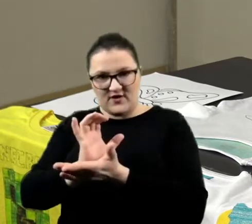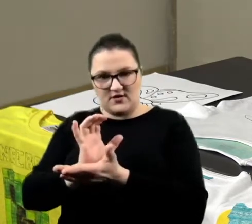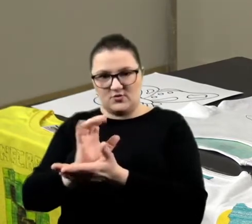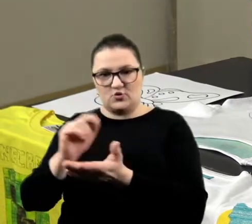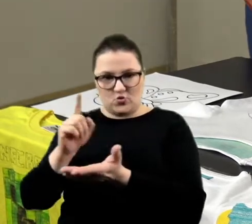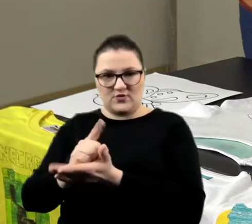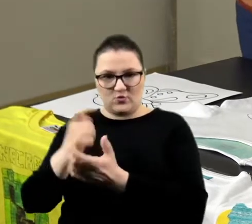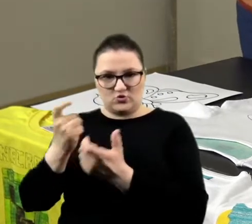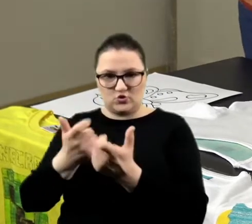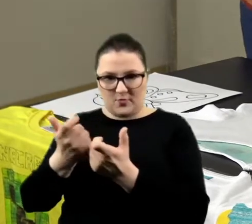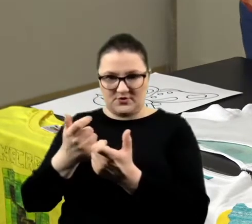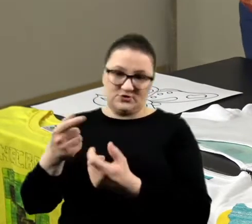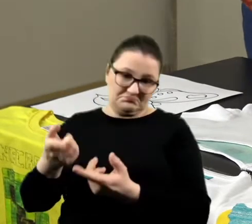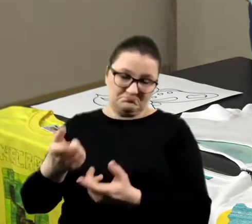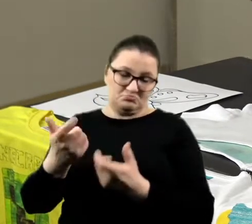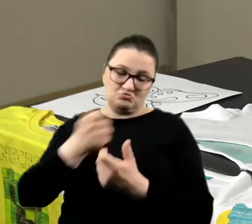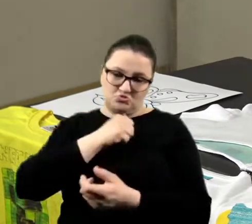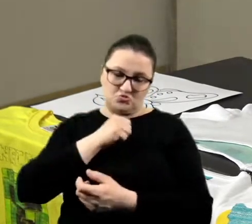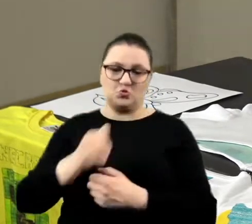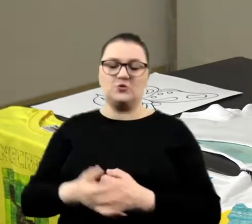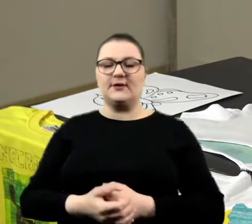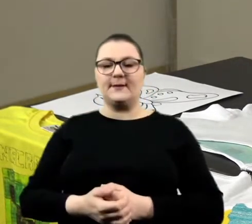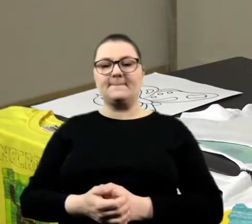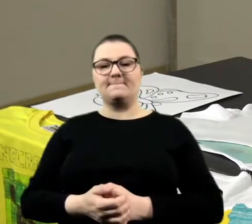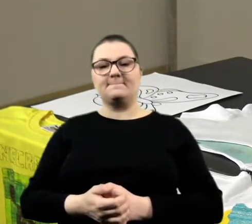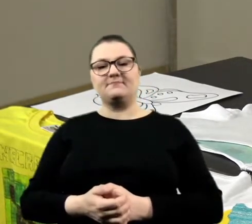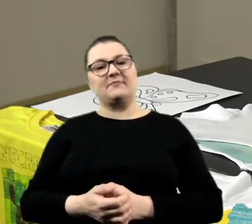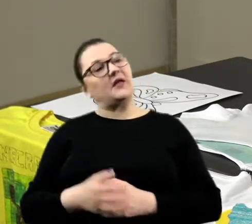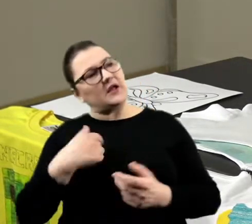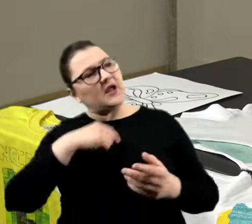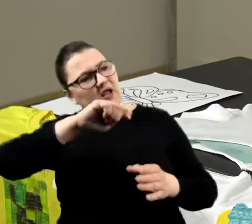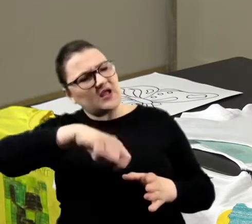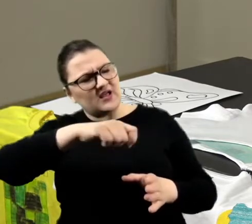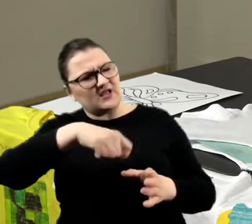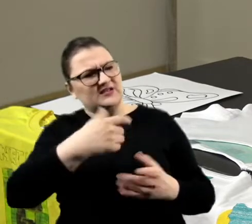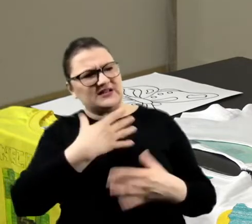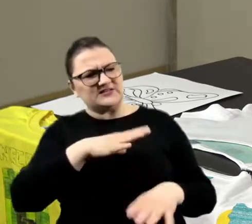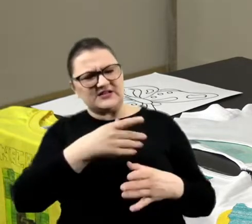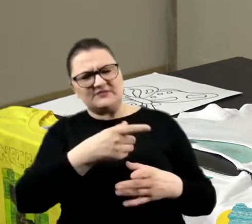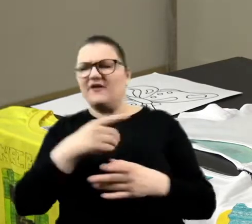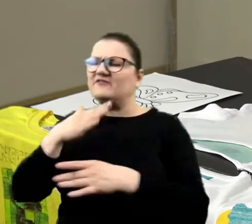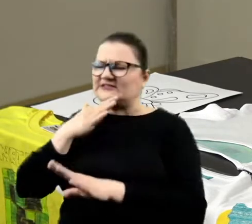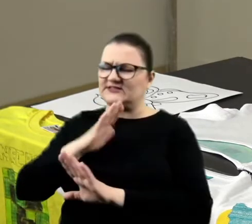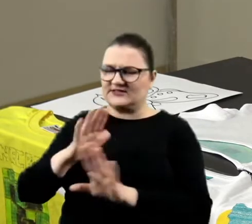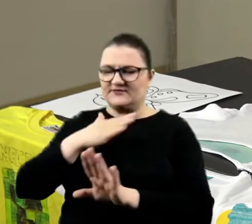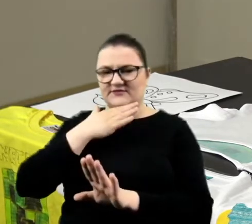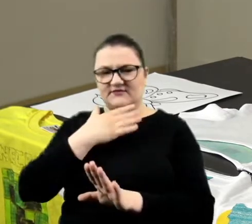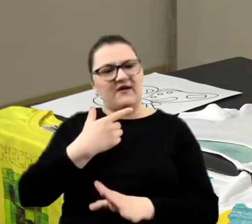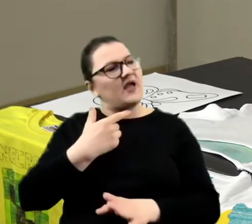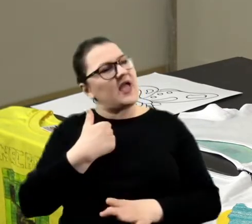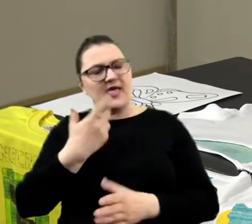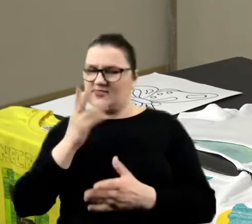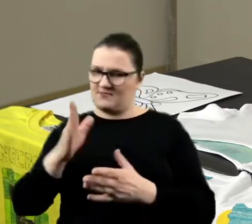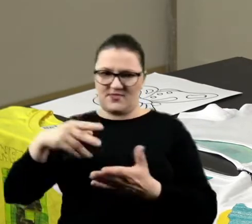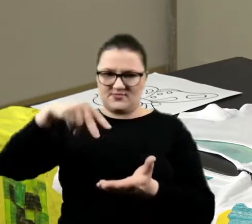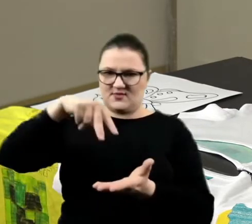udało stworzyć. Dobrze. Dobra, próbuj. Nie chcę już stać. Już, już, już wystarczy. Tutaj. Nie będę już stać.